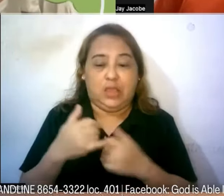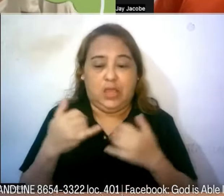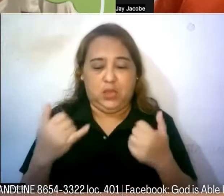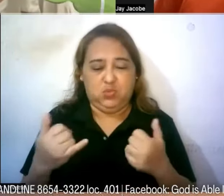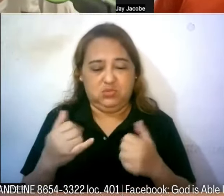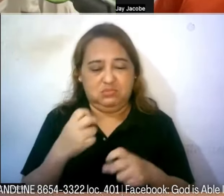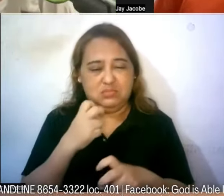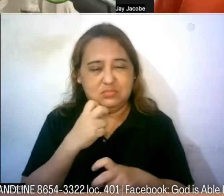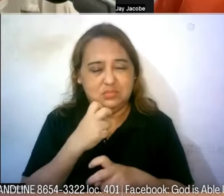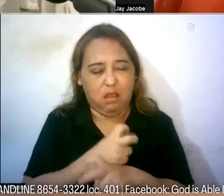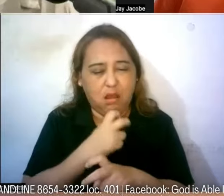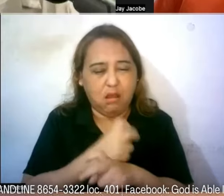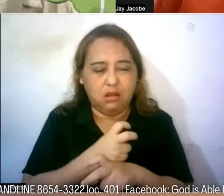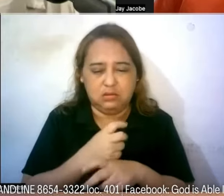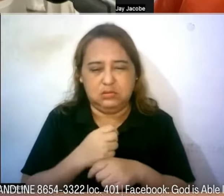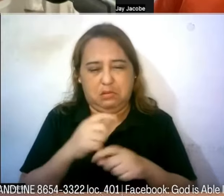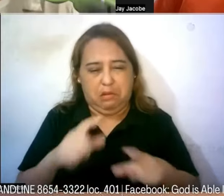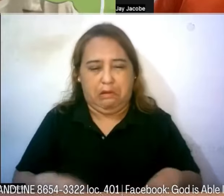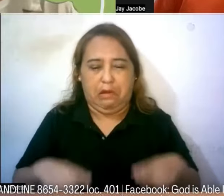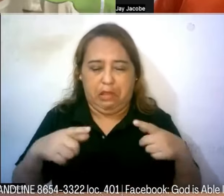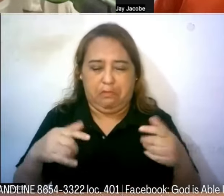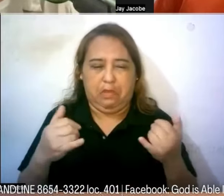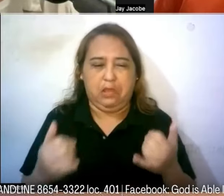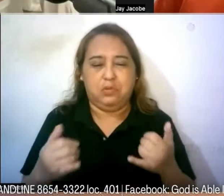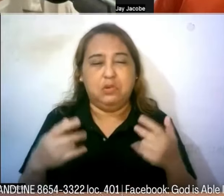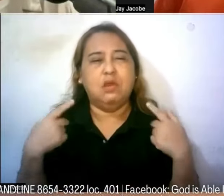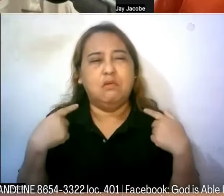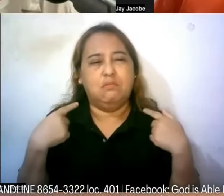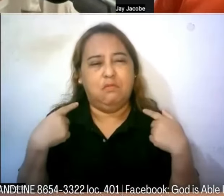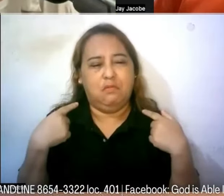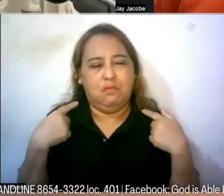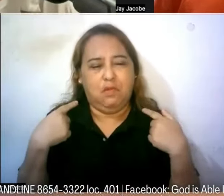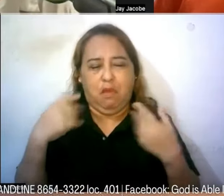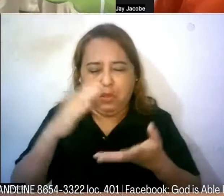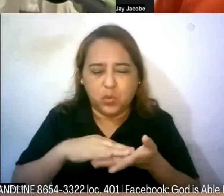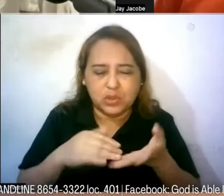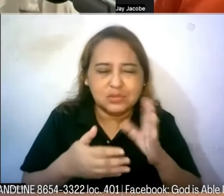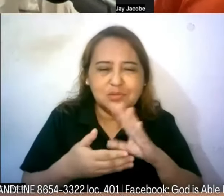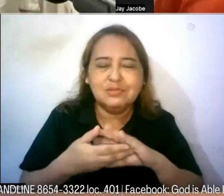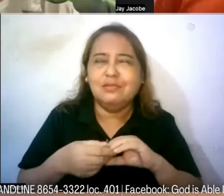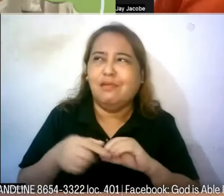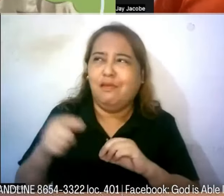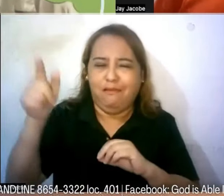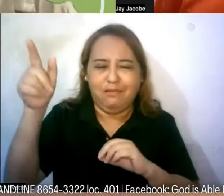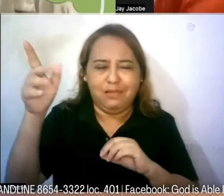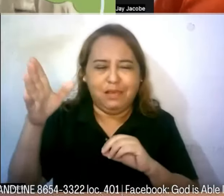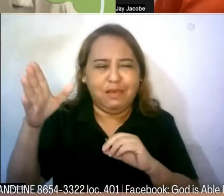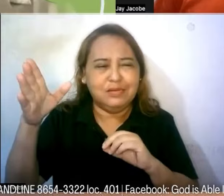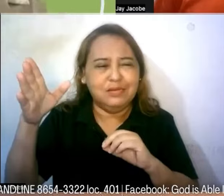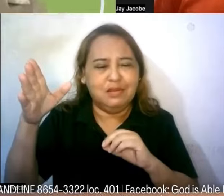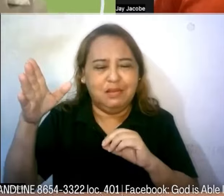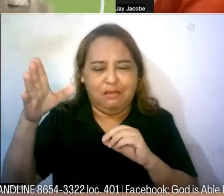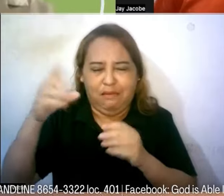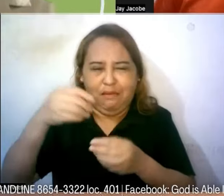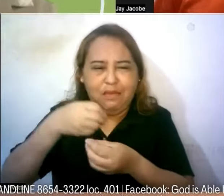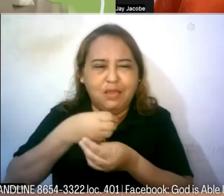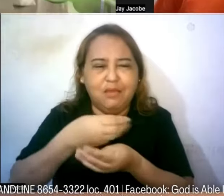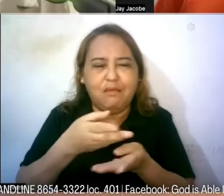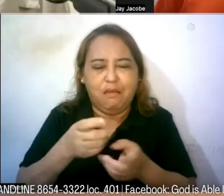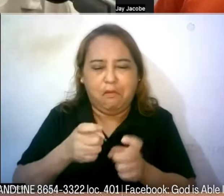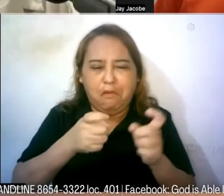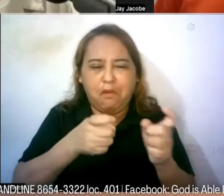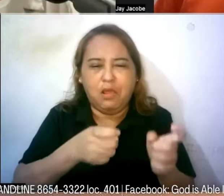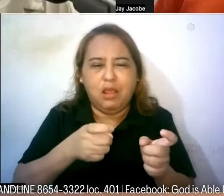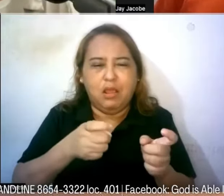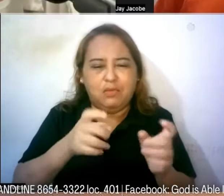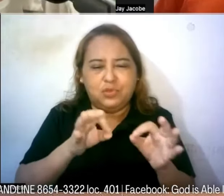buhay at sa realidad na kapansanan may mga ganitong kwento na pwedeng irigalo ng Diyos sa kanyang mga anak may mga dakilang displays